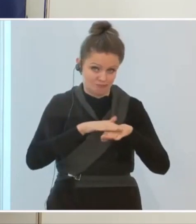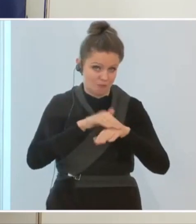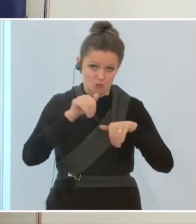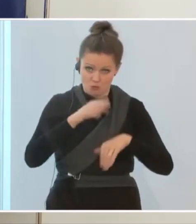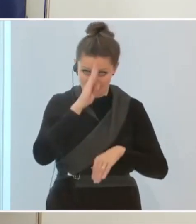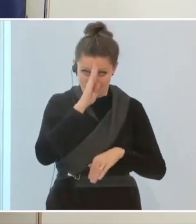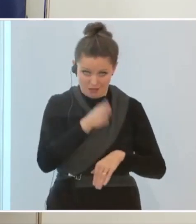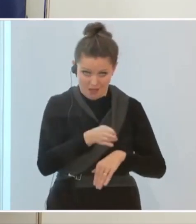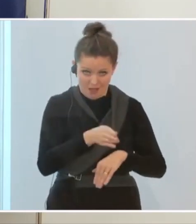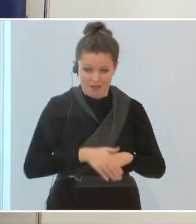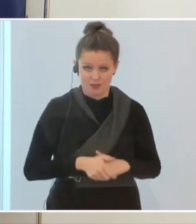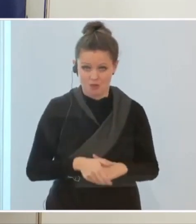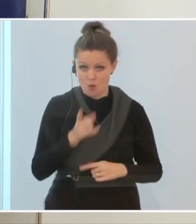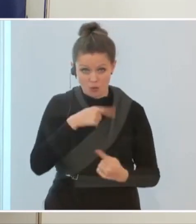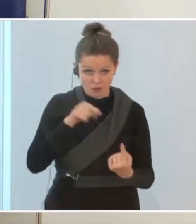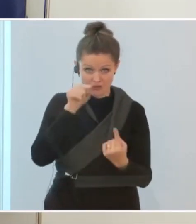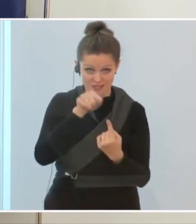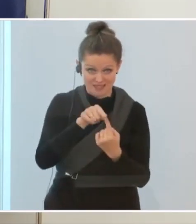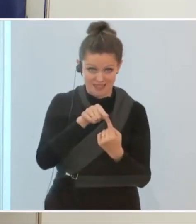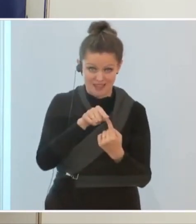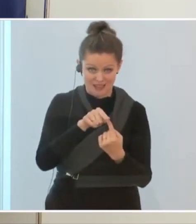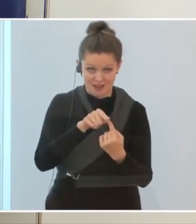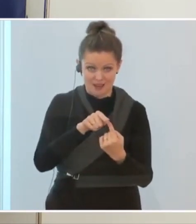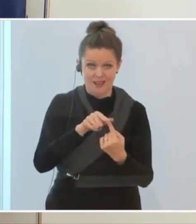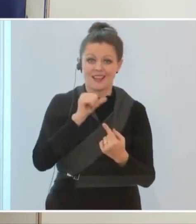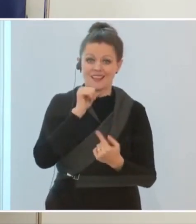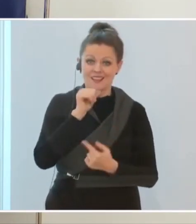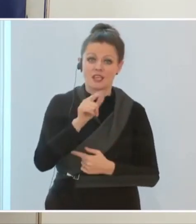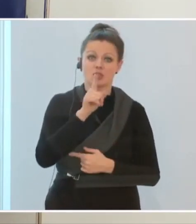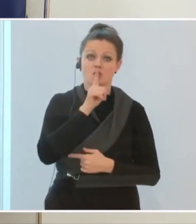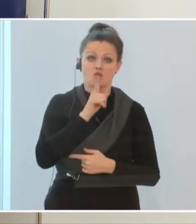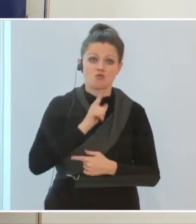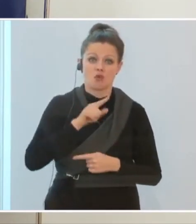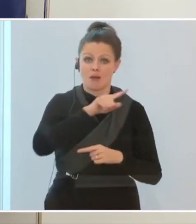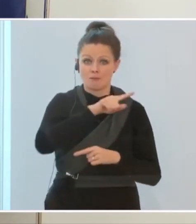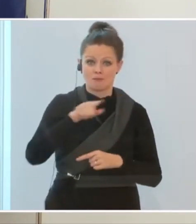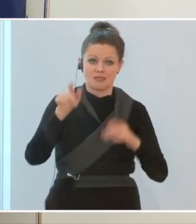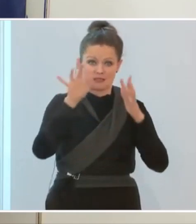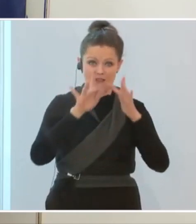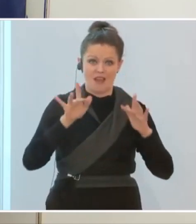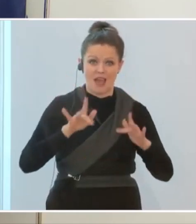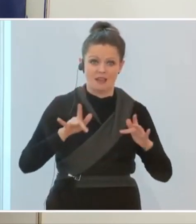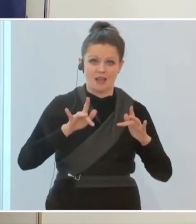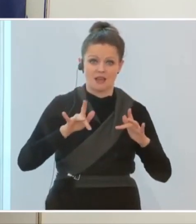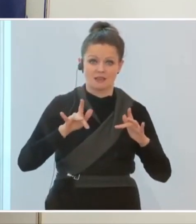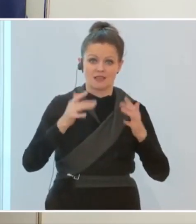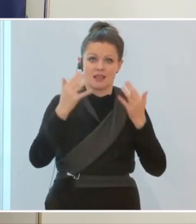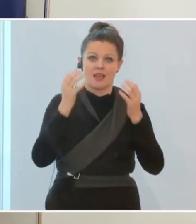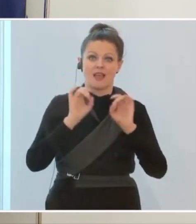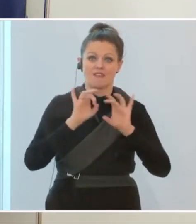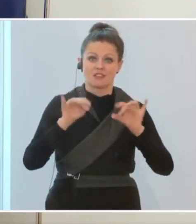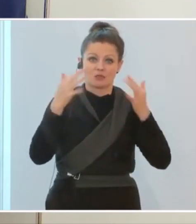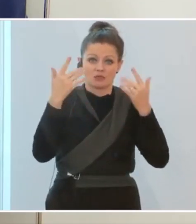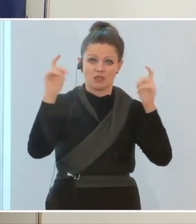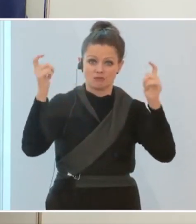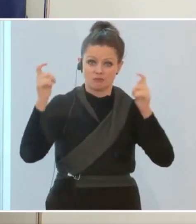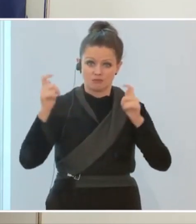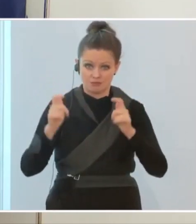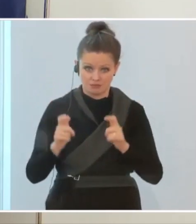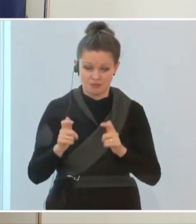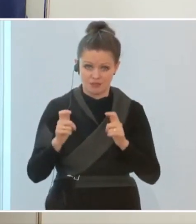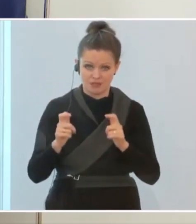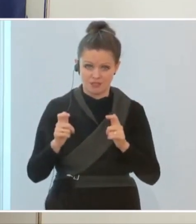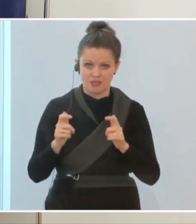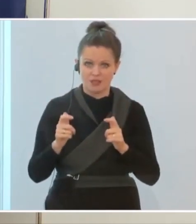direkt bin, aber unser Ziel muss nicht nur sein, dass wir bis Weihnachten möglichst weit nach unten kommen, damit nicht unter jedem